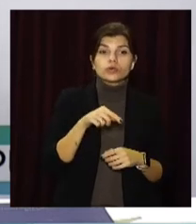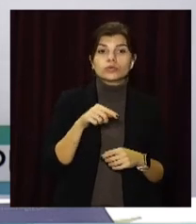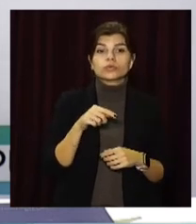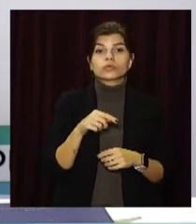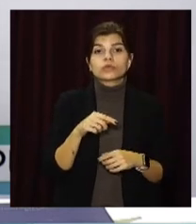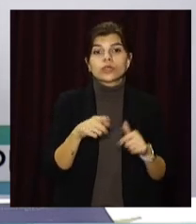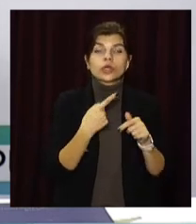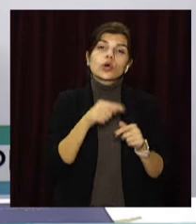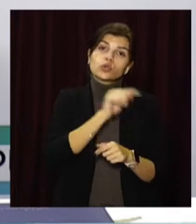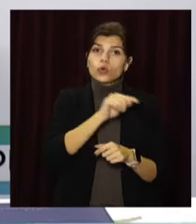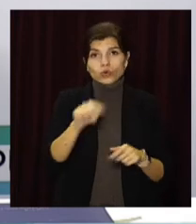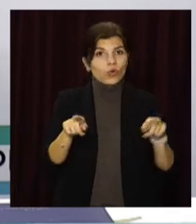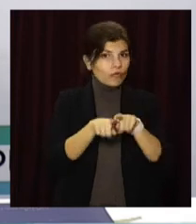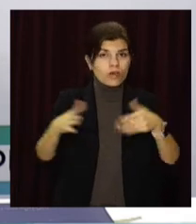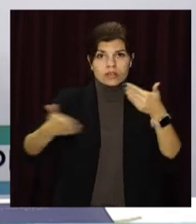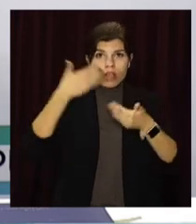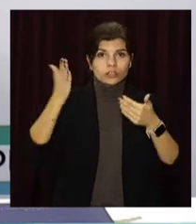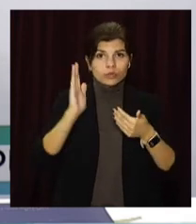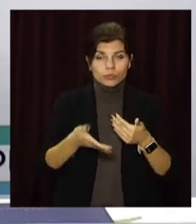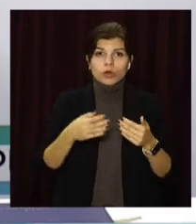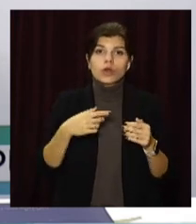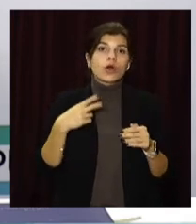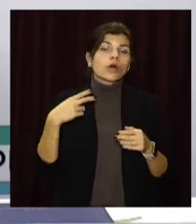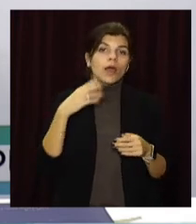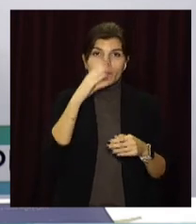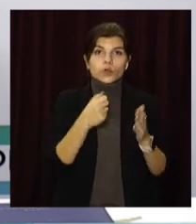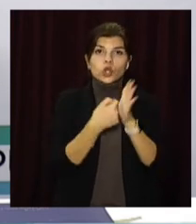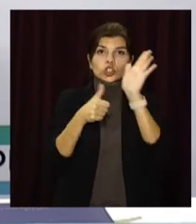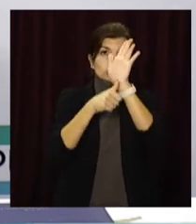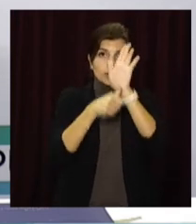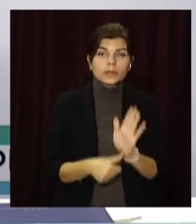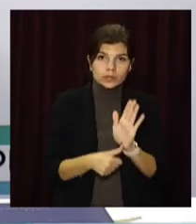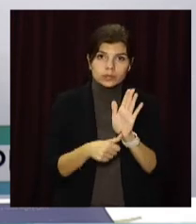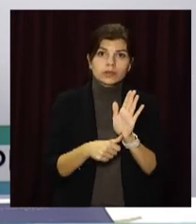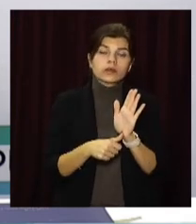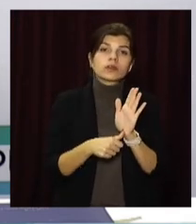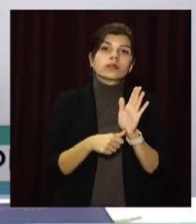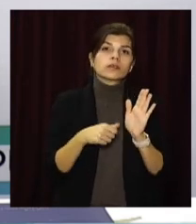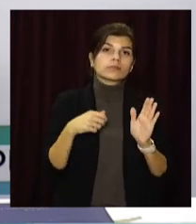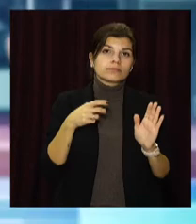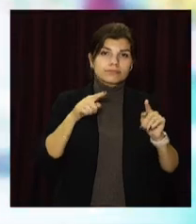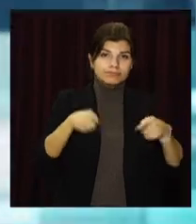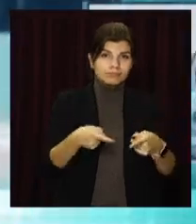чи за той злочин передбачено арешт до 6 місяців або позбавлення волі до 2 років.